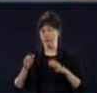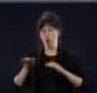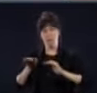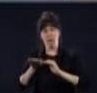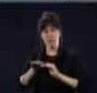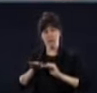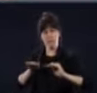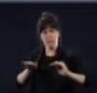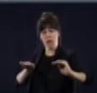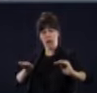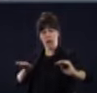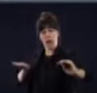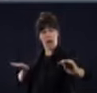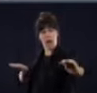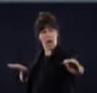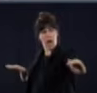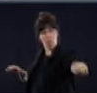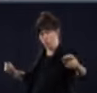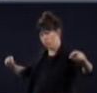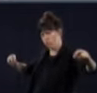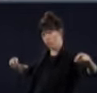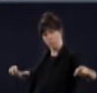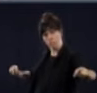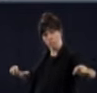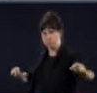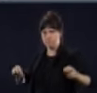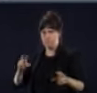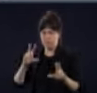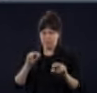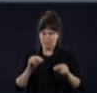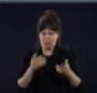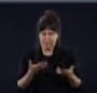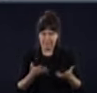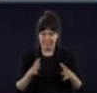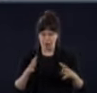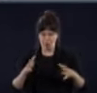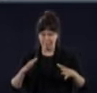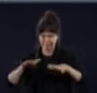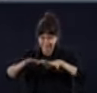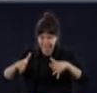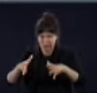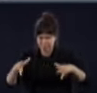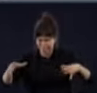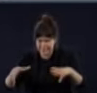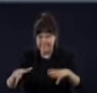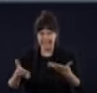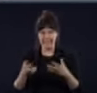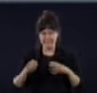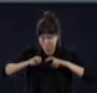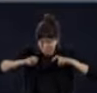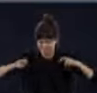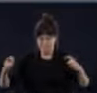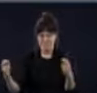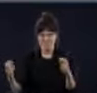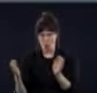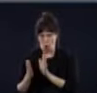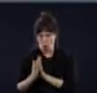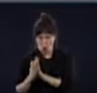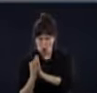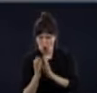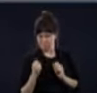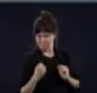milieu très, très éloigné. Mais ce n pas comme ça que ça se passe. Les gens se retrouvent autour d'une table, plus collés les uns sur les autres, manipulation d'objets,